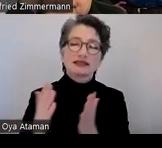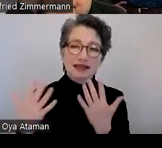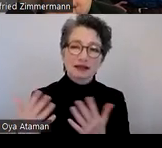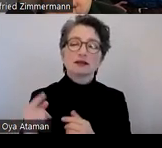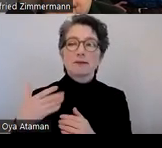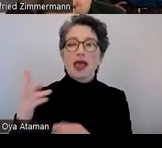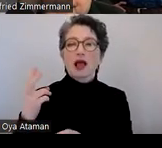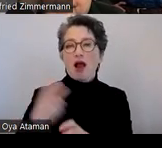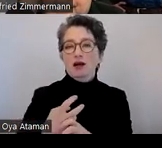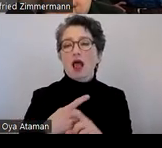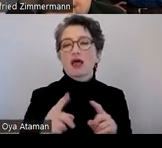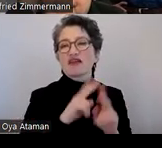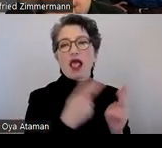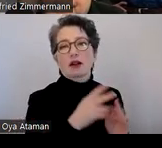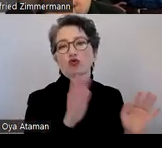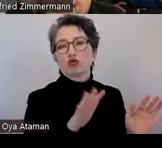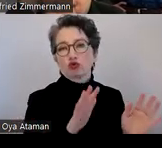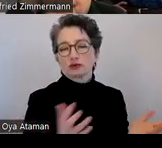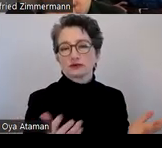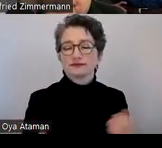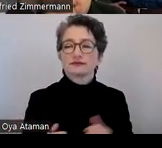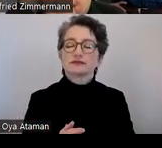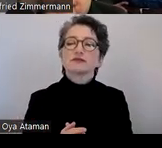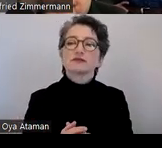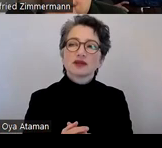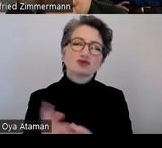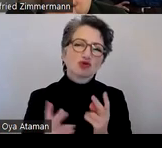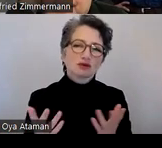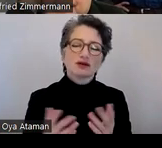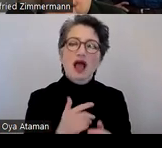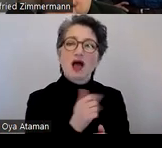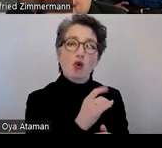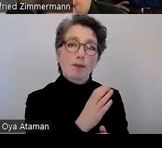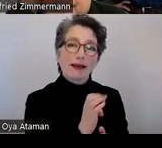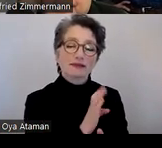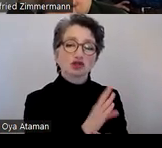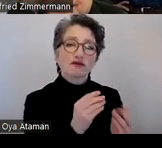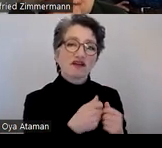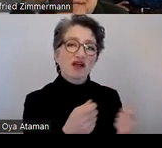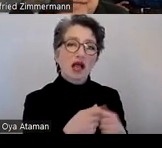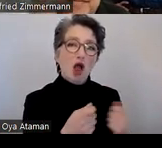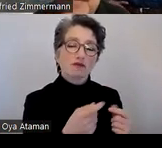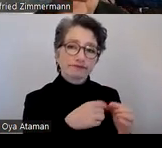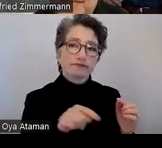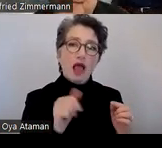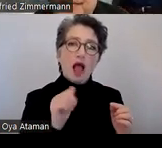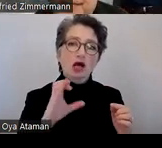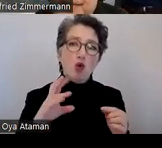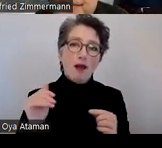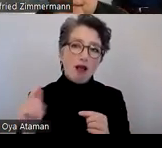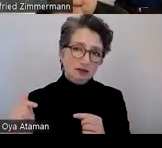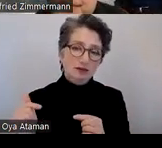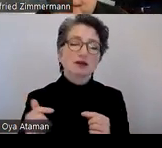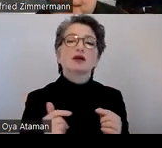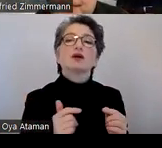anderen Teilen der Welt und ist schade dass auch Adobe die verkaufen ja ihre Software aus Acrobat oder wenn man